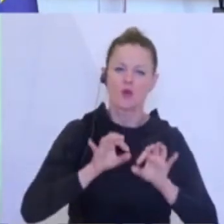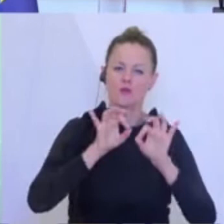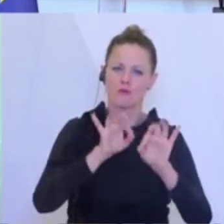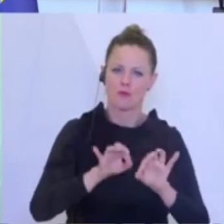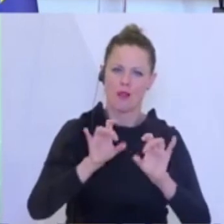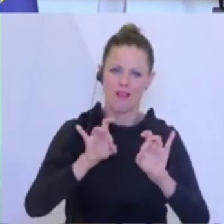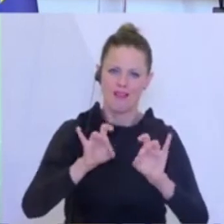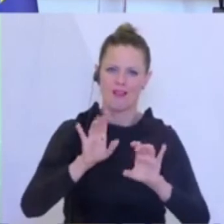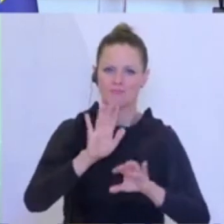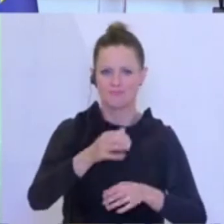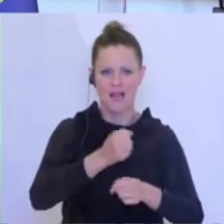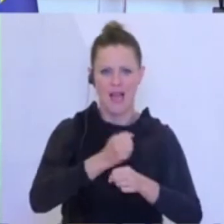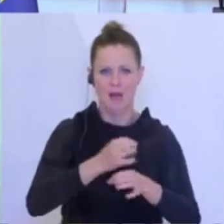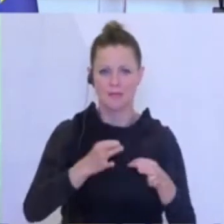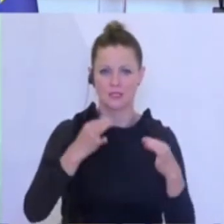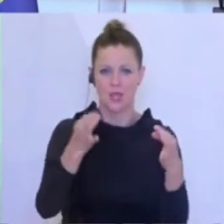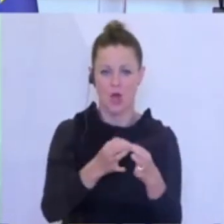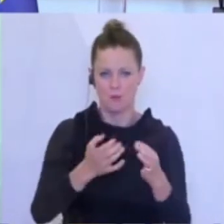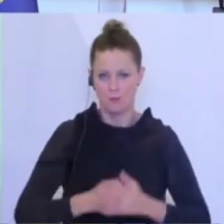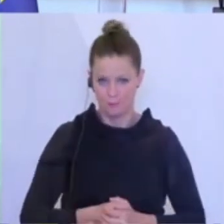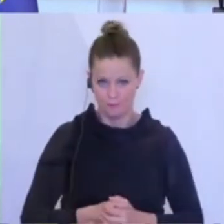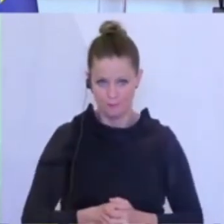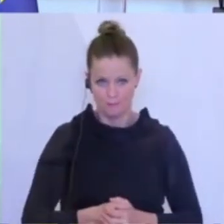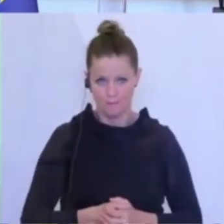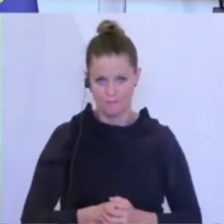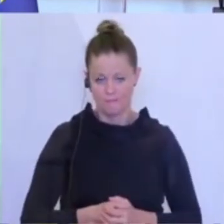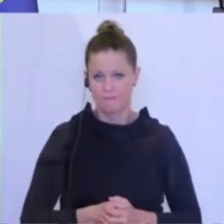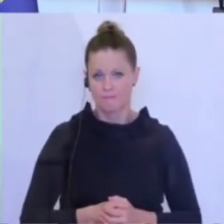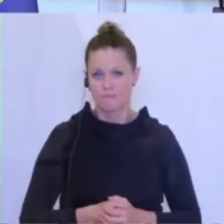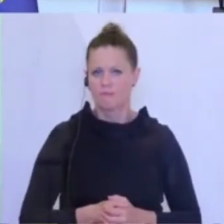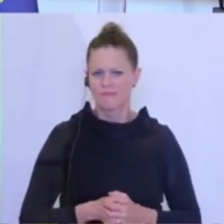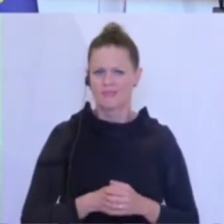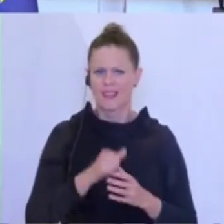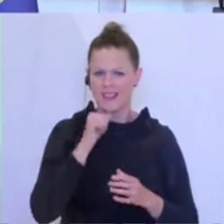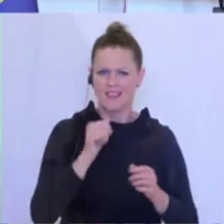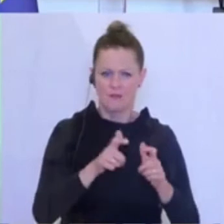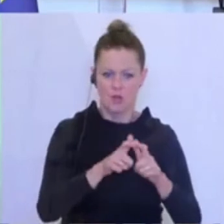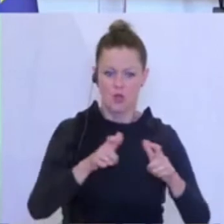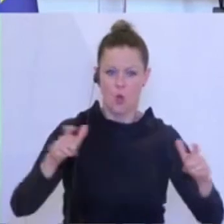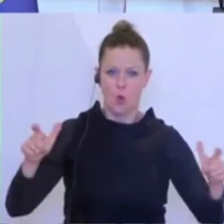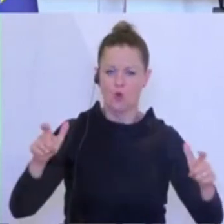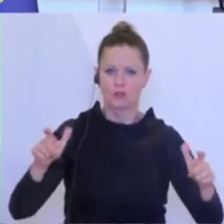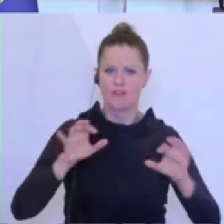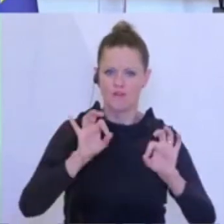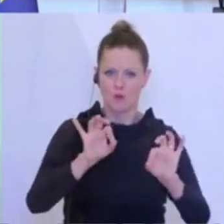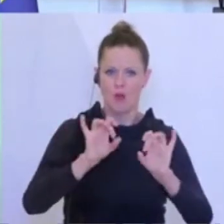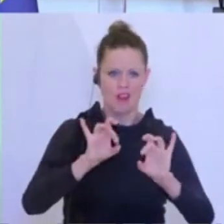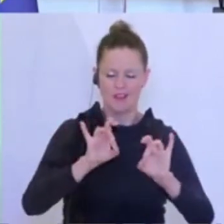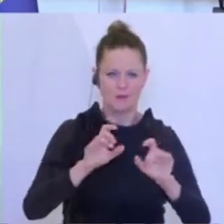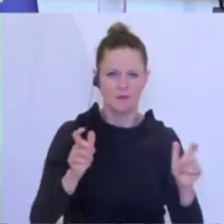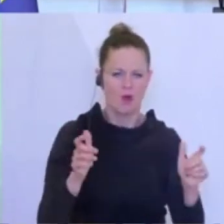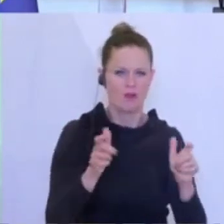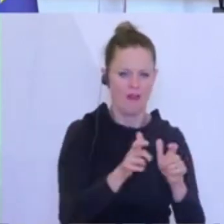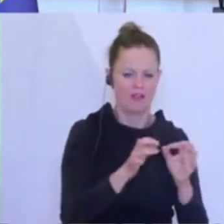Lehrerinnen, die unzweifelhaft in kleineren Raumeinheiten strukturiert sein müssen. Wenn wir Lehrende